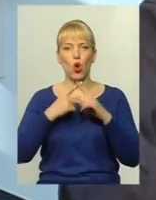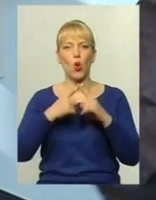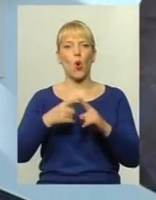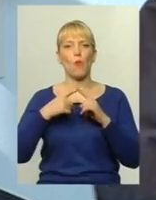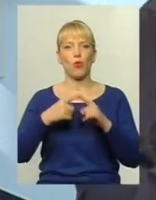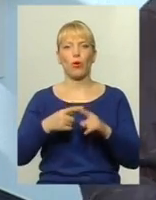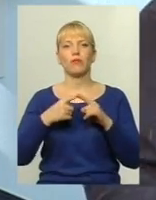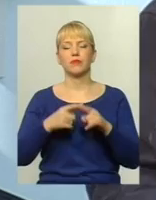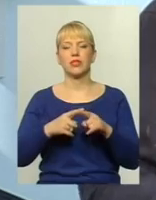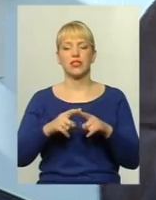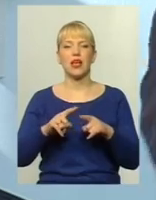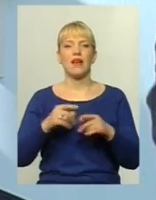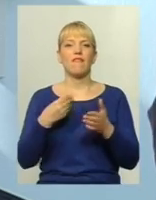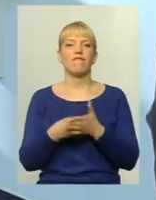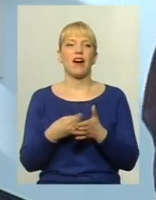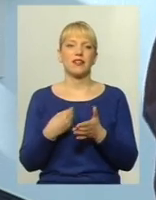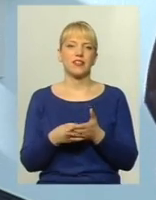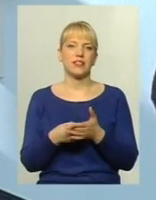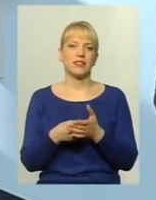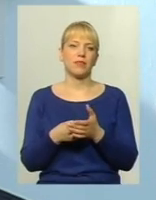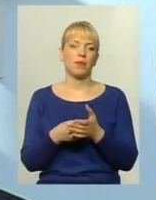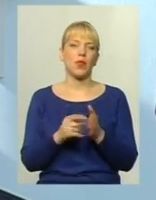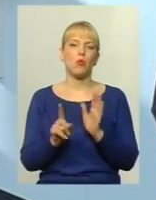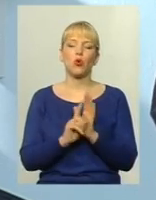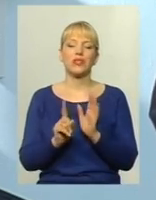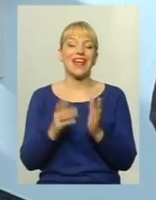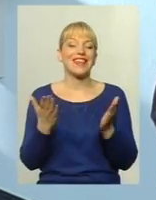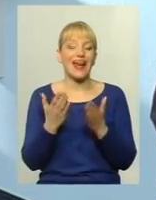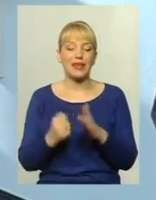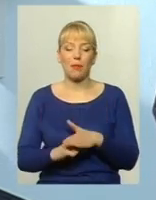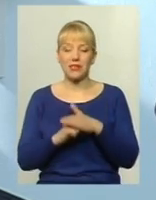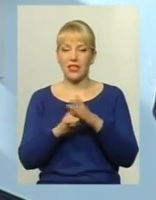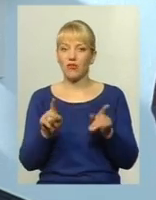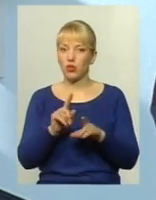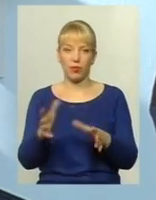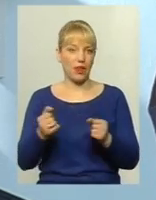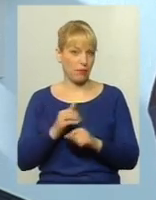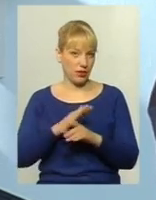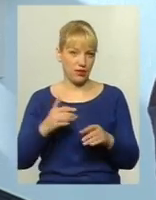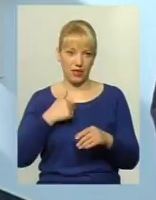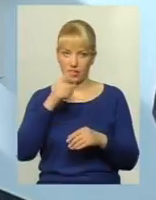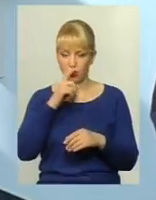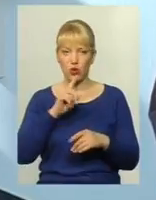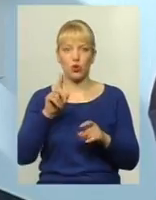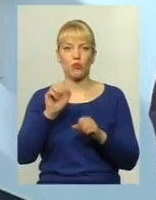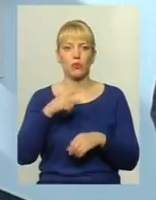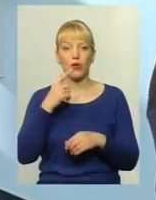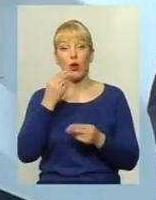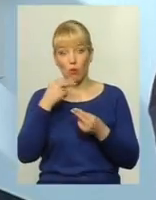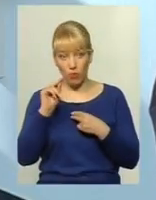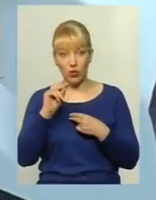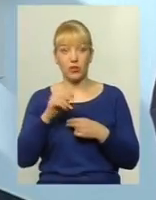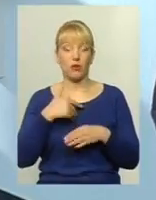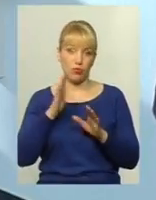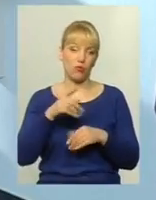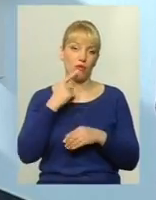що вони дослідили, вартість сьогодній день не прийняти. Які підстави його не прийняти, я не розумію. Ми можемо сьогодні поговорити про що? По покращення? Будемо говорити